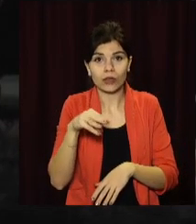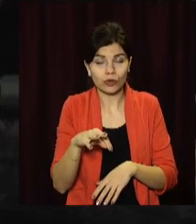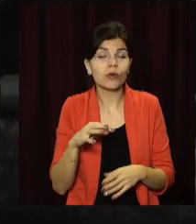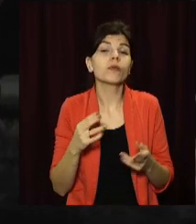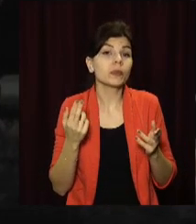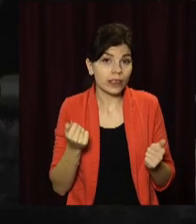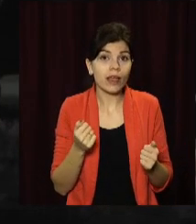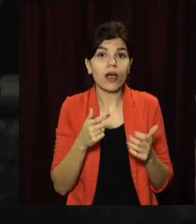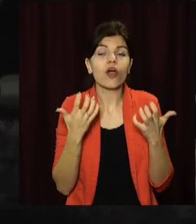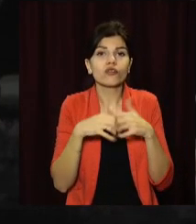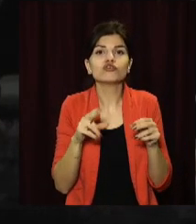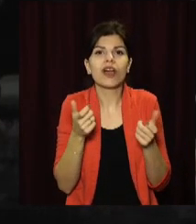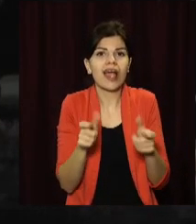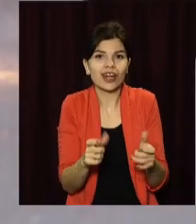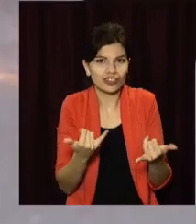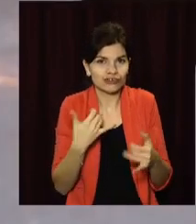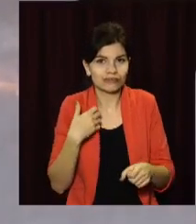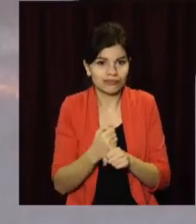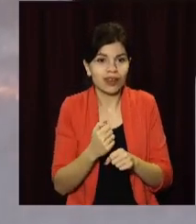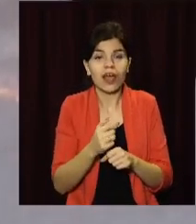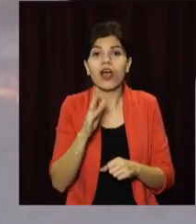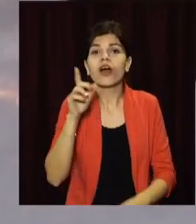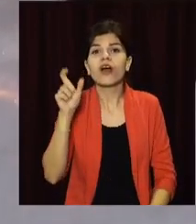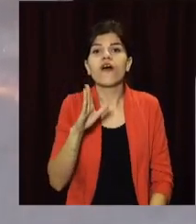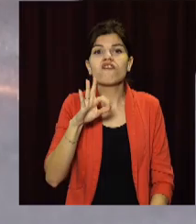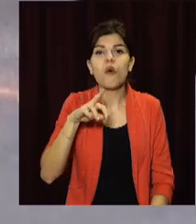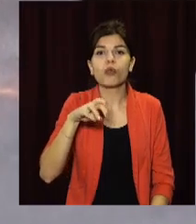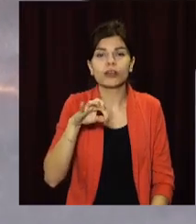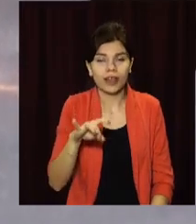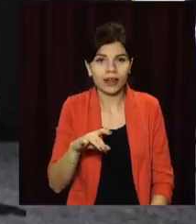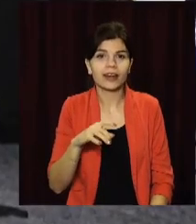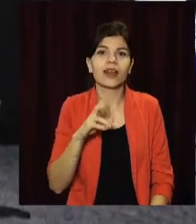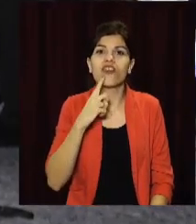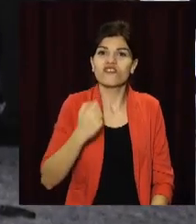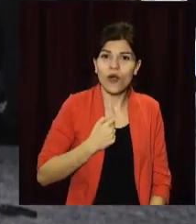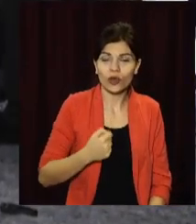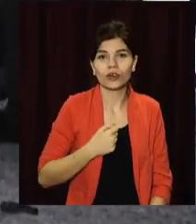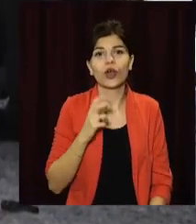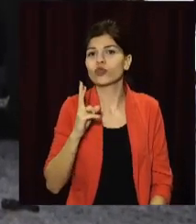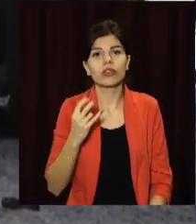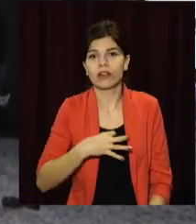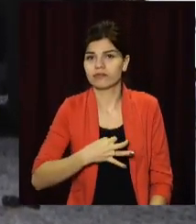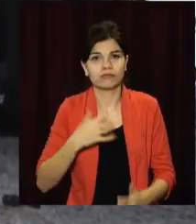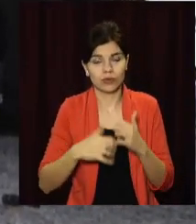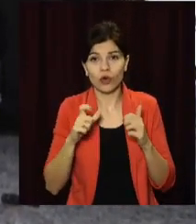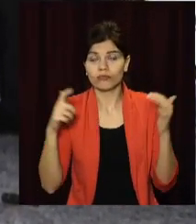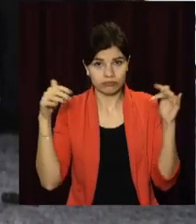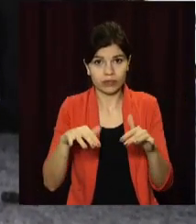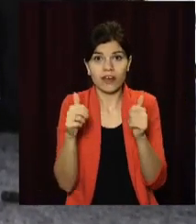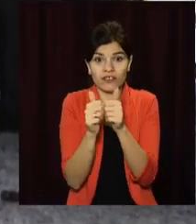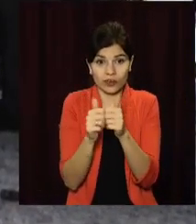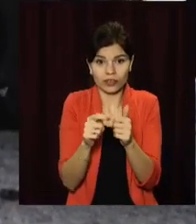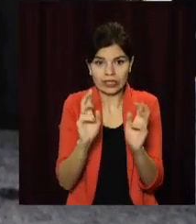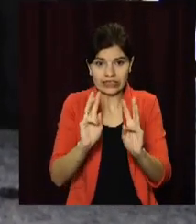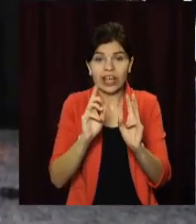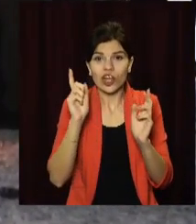Щоправда, з рахуванням карантинних обмежень. Волонтери, військові та небайдужі дніпряни запалили свічки прямо на музейних експонатах і